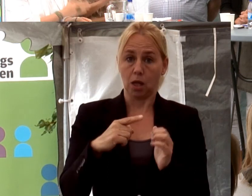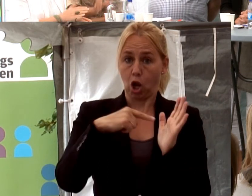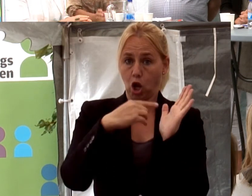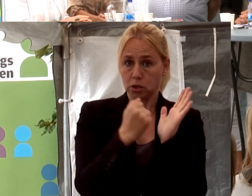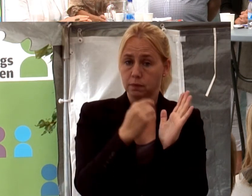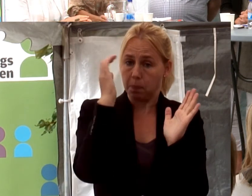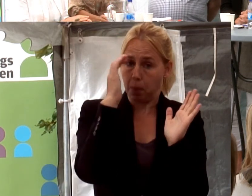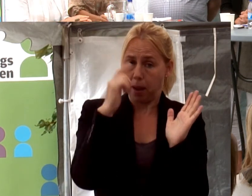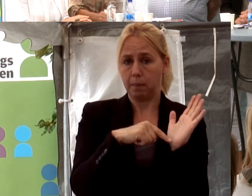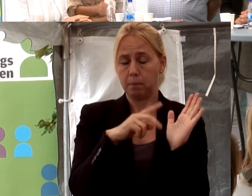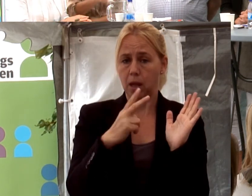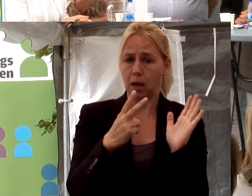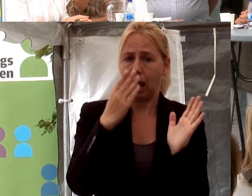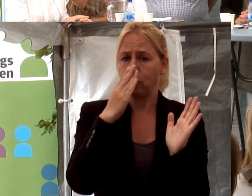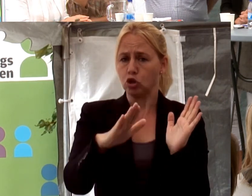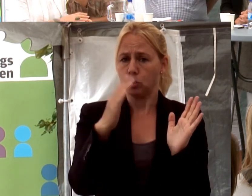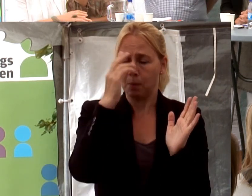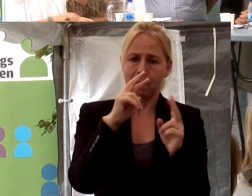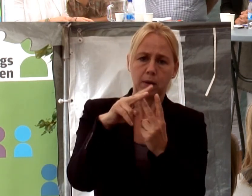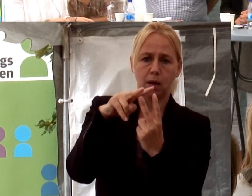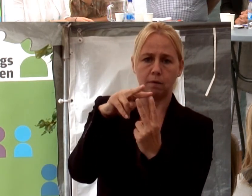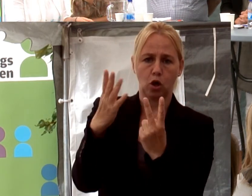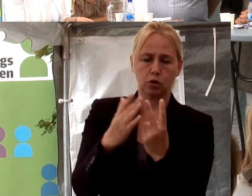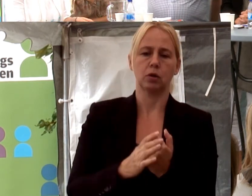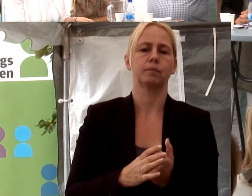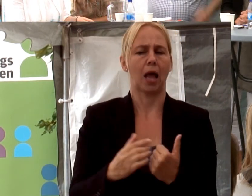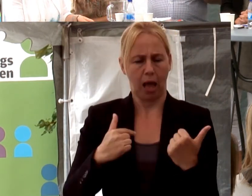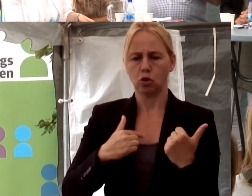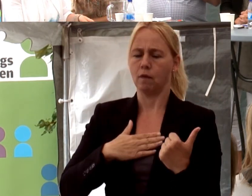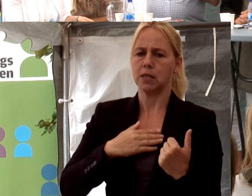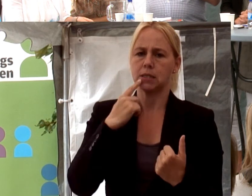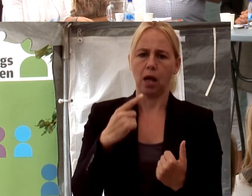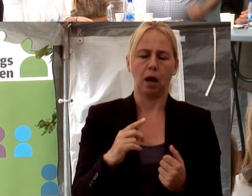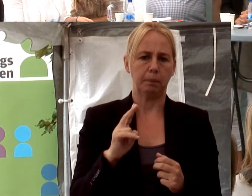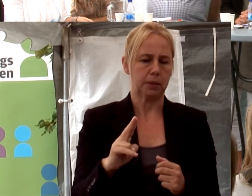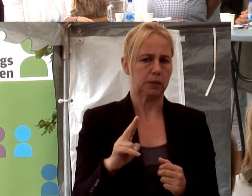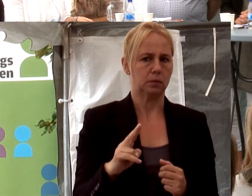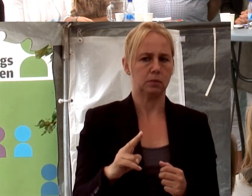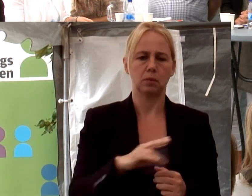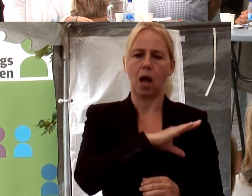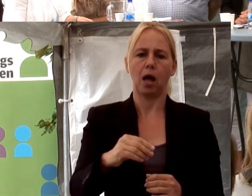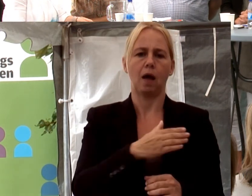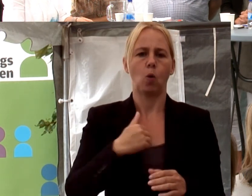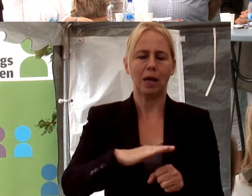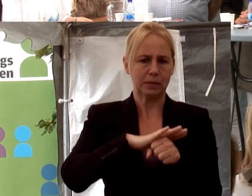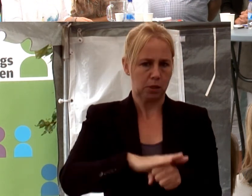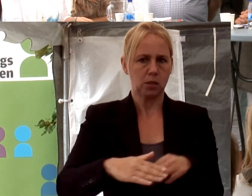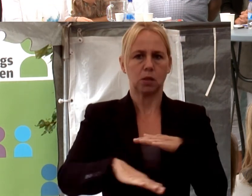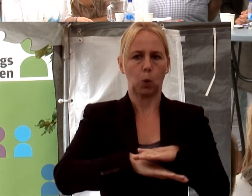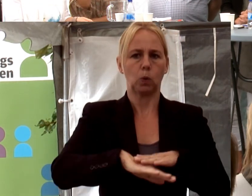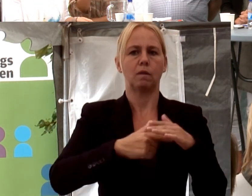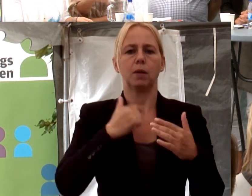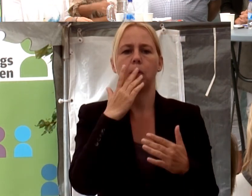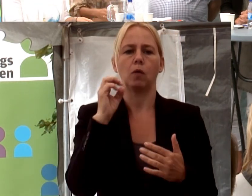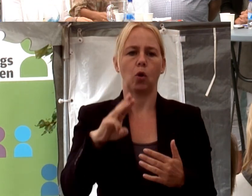lagstiftarproblem? Eller är det ett attitydproblem? Jag skulle vilja påstå att med alla våra diskrimineringsgrunder så pratar vi